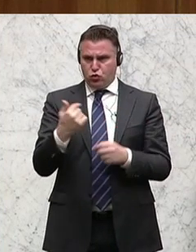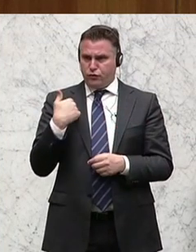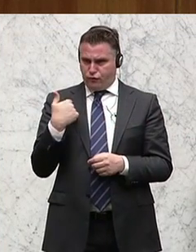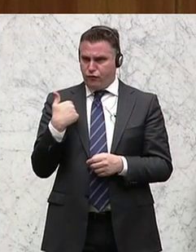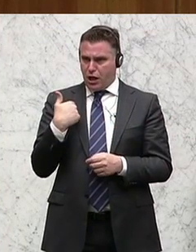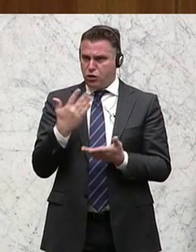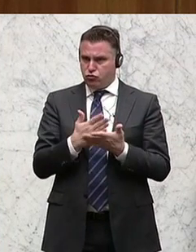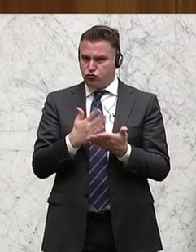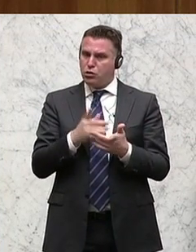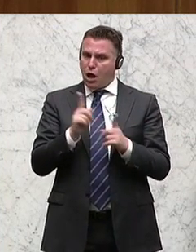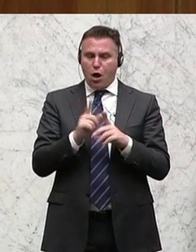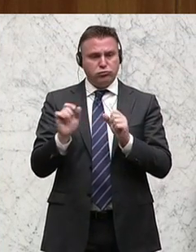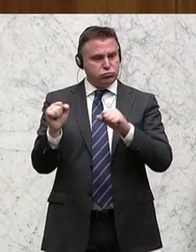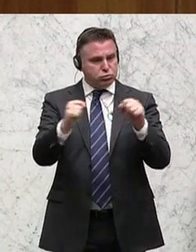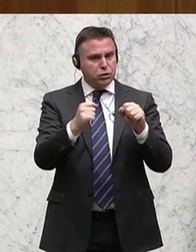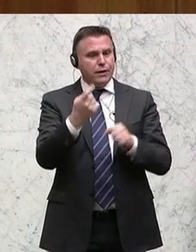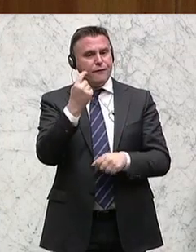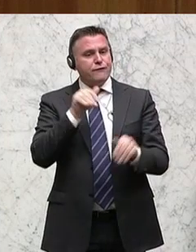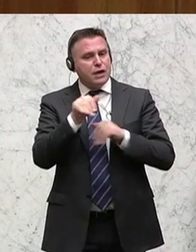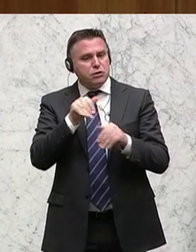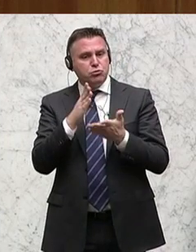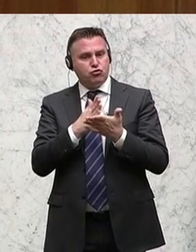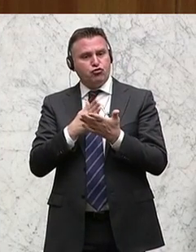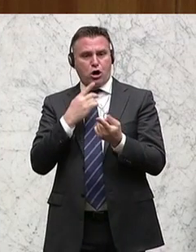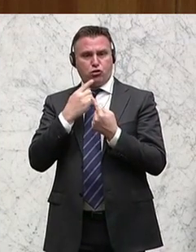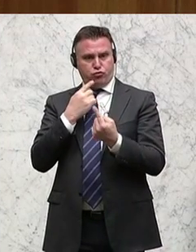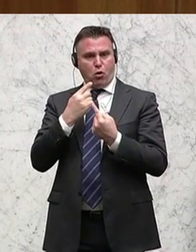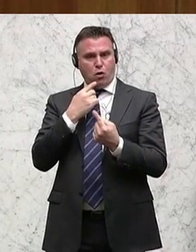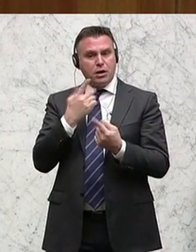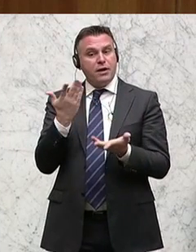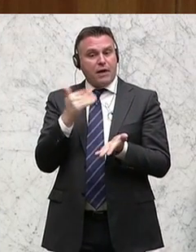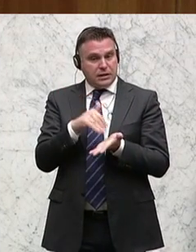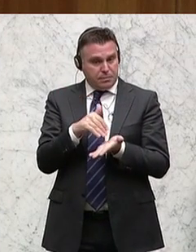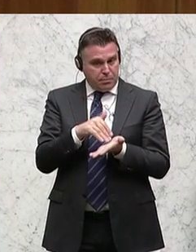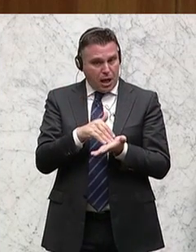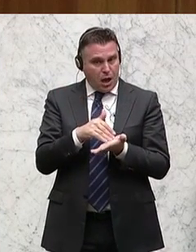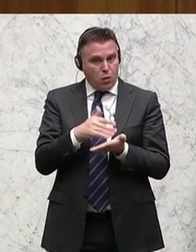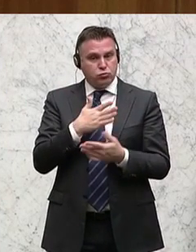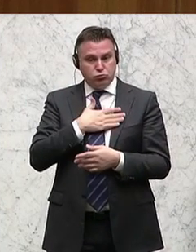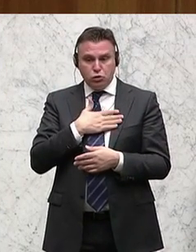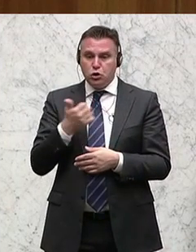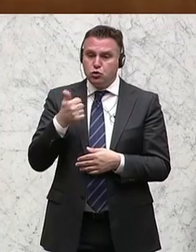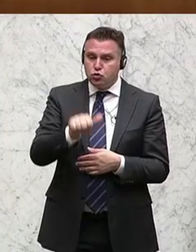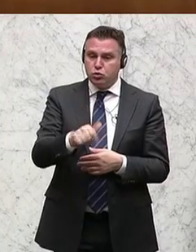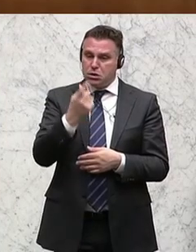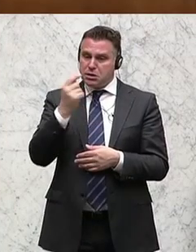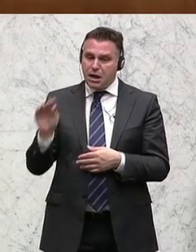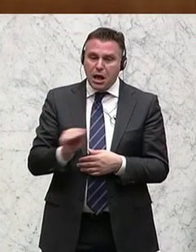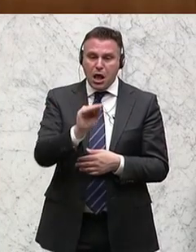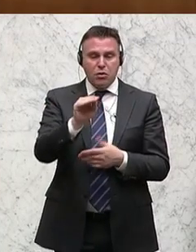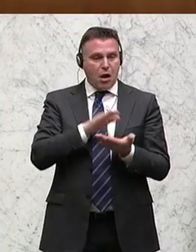sichergestellt, im Einvernehmen übrigens mit dem Herrn Finanzminister, dass das, was hier notwendig ist unsererseits an zusätzlichen Aufwendungen,